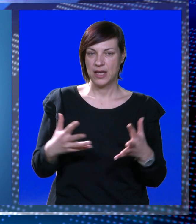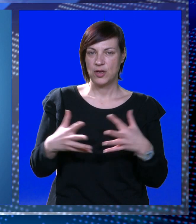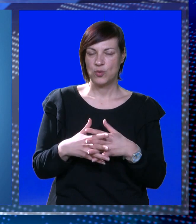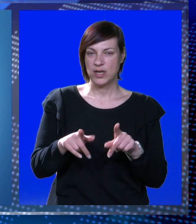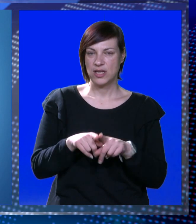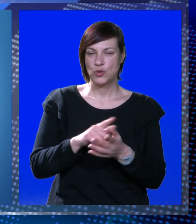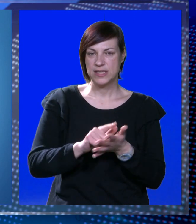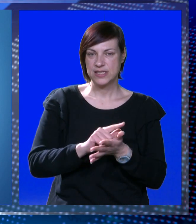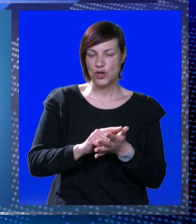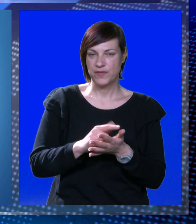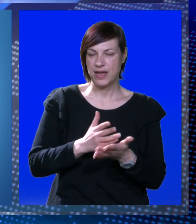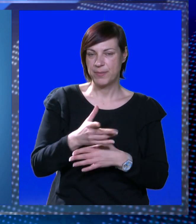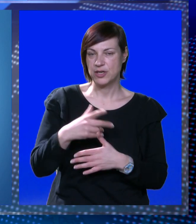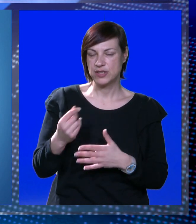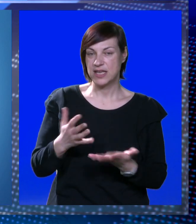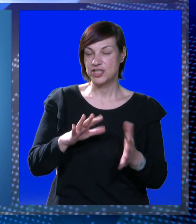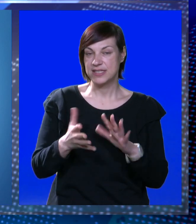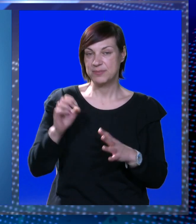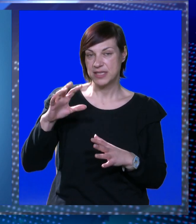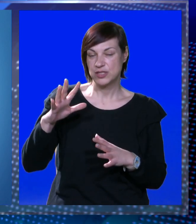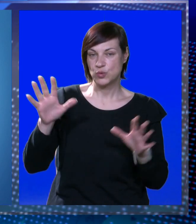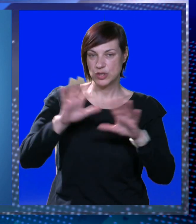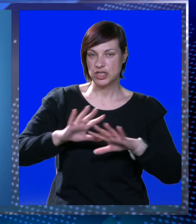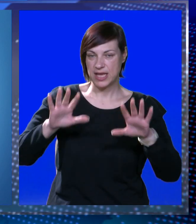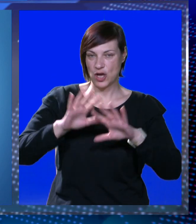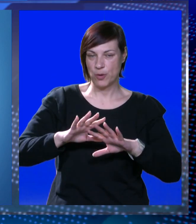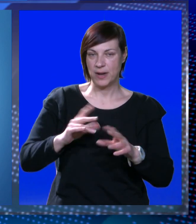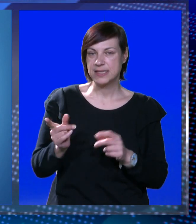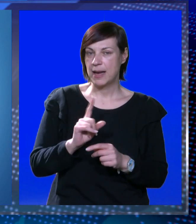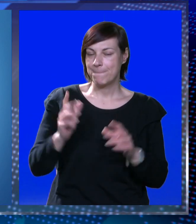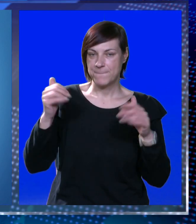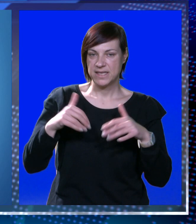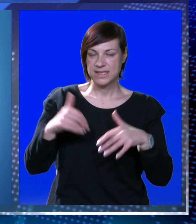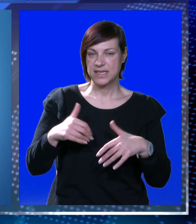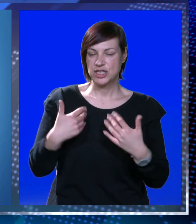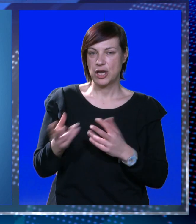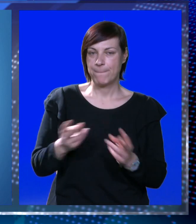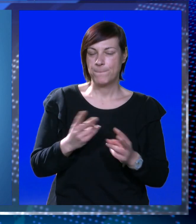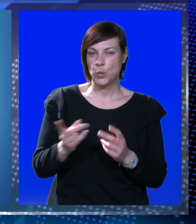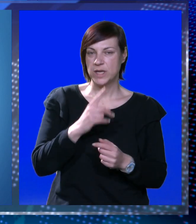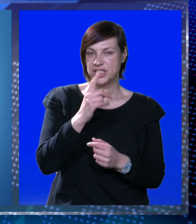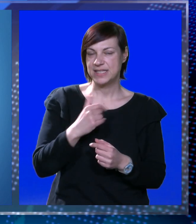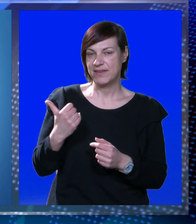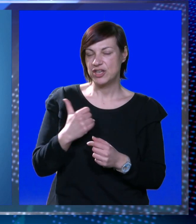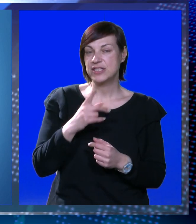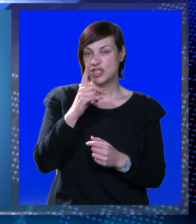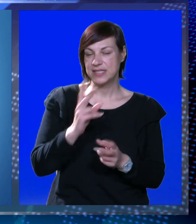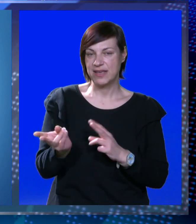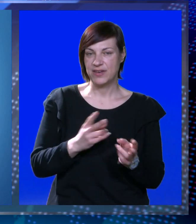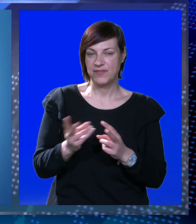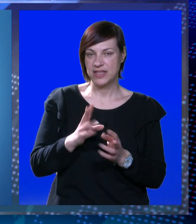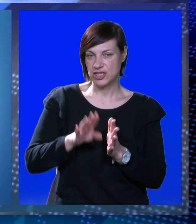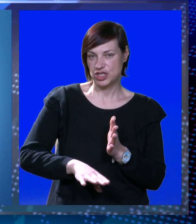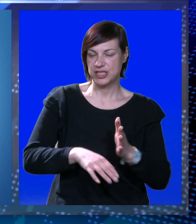U gradu slične vremenske prilike, kroz dan će se izmjenjivati sunčana i oblačna razdoblja, ali bez kiše. Puhat će umjeren do jak sjevero-istočni sjeverni